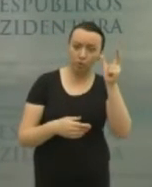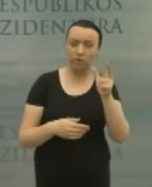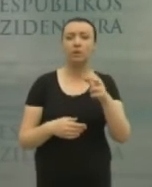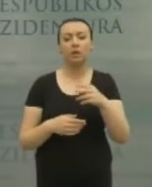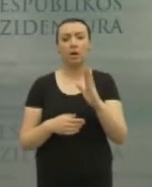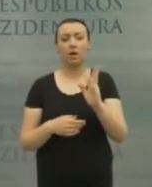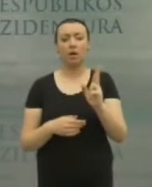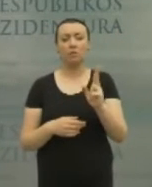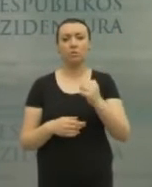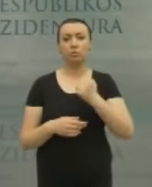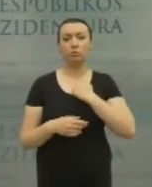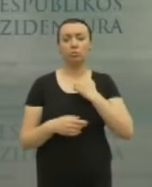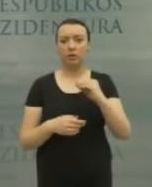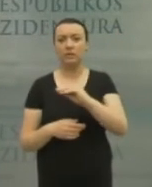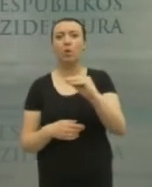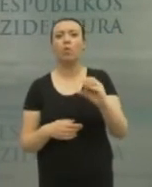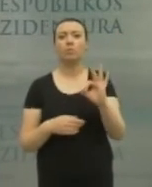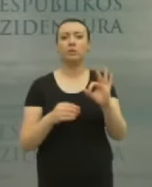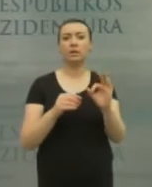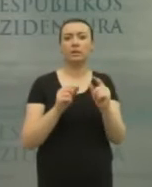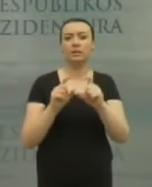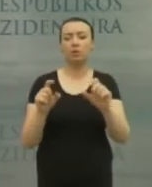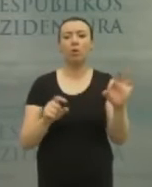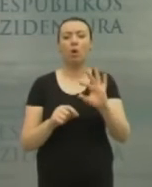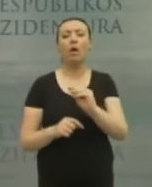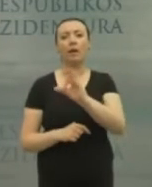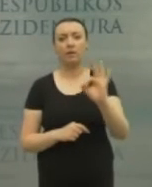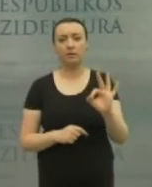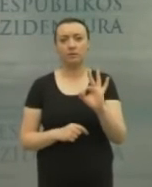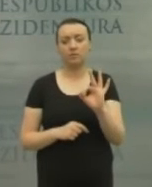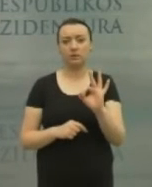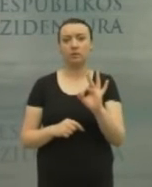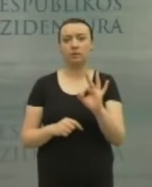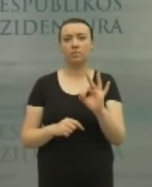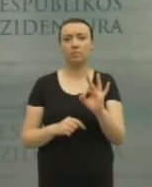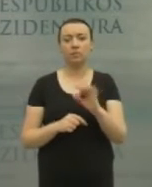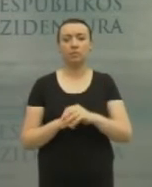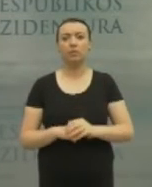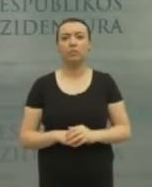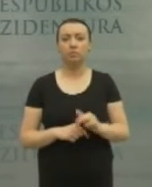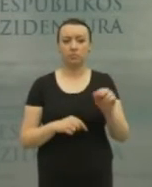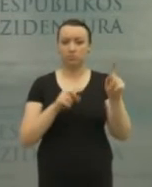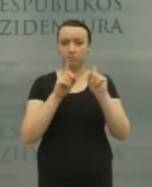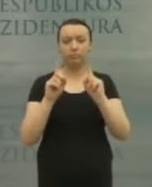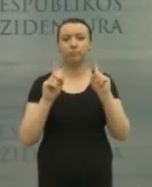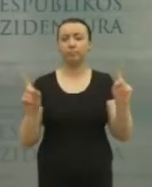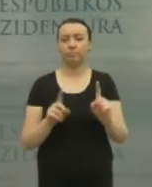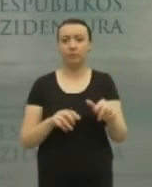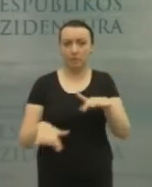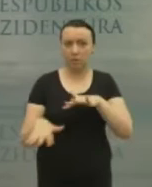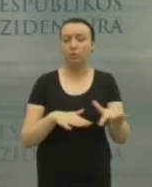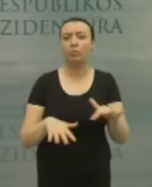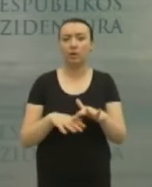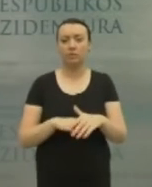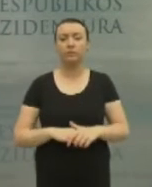kurios turės Europos Sąjungos institucijos dėl Europos Sąjungos ypatingos padėties, sakykime, ypatingos